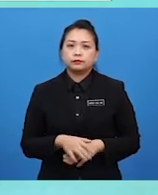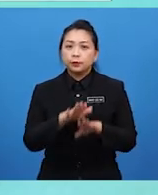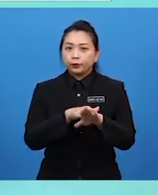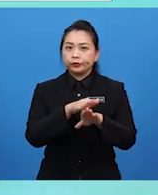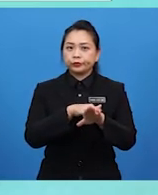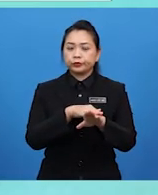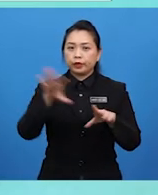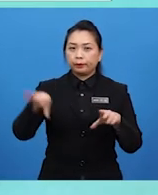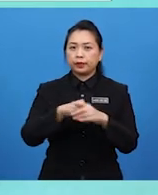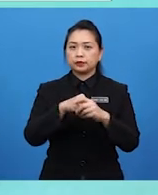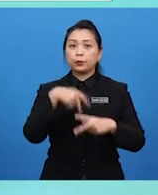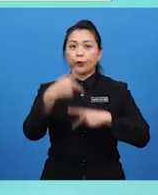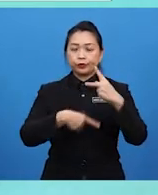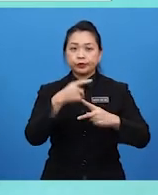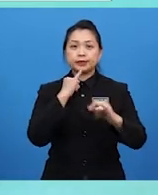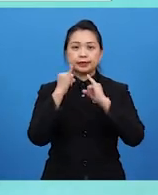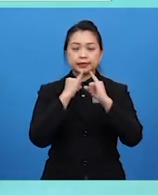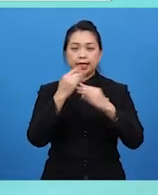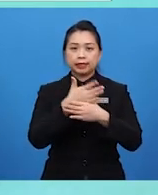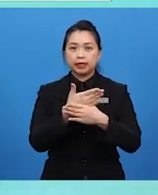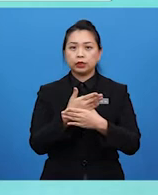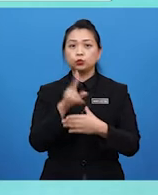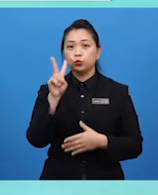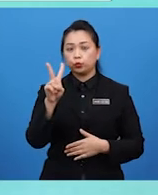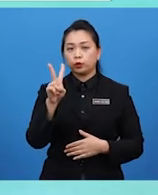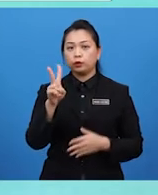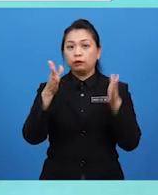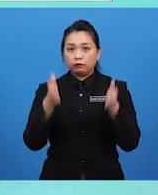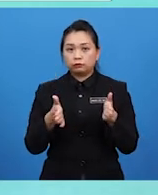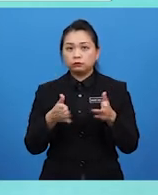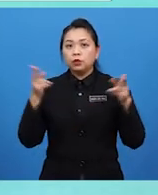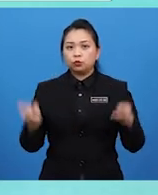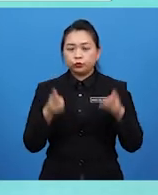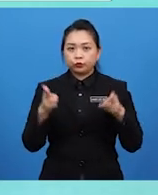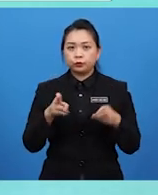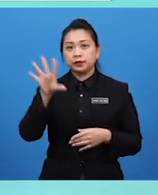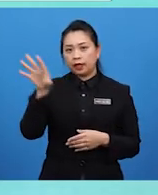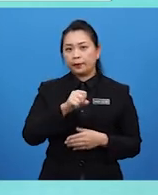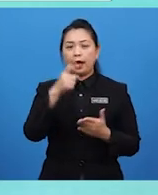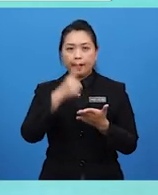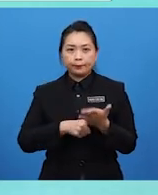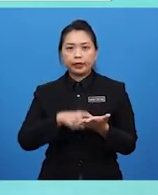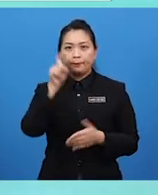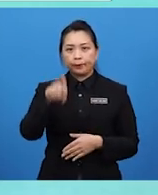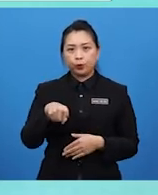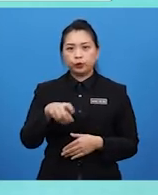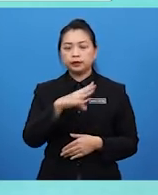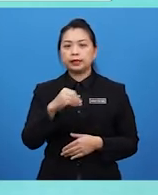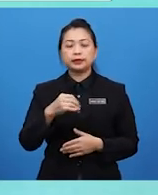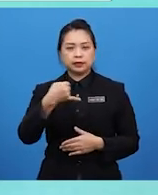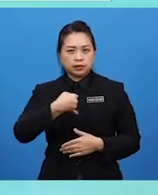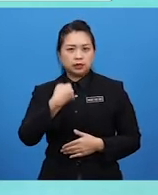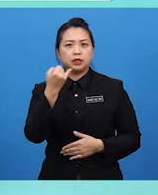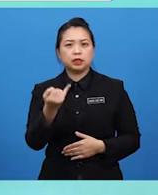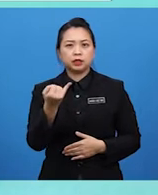pemujukan ini melibatkan proses interaktif antara dua pihak yang berusaha mencapai apa yang diperlukan